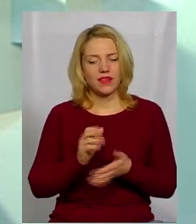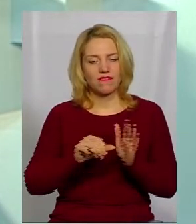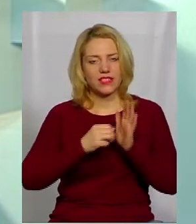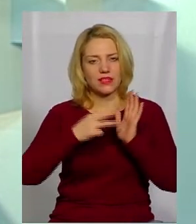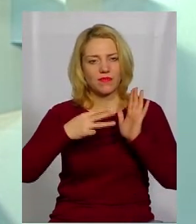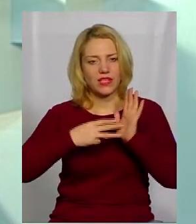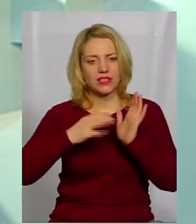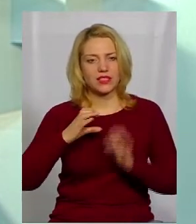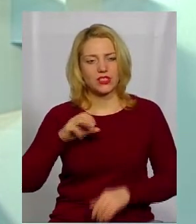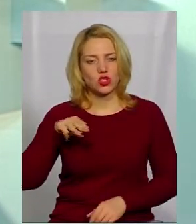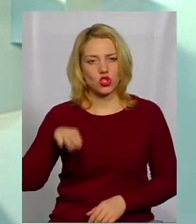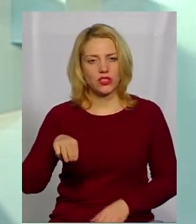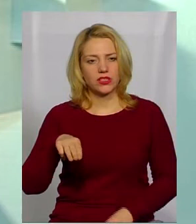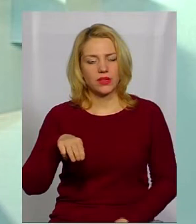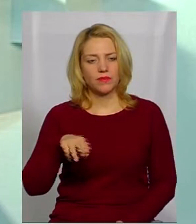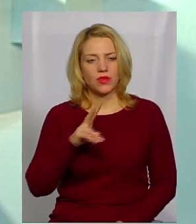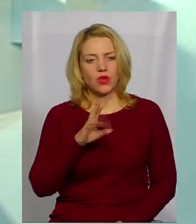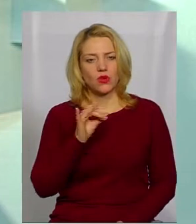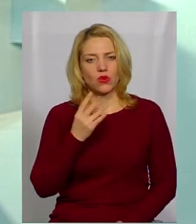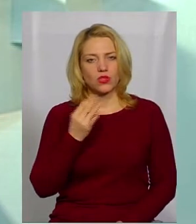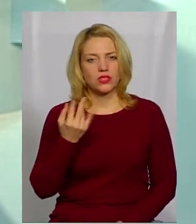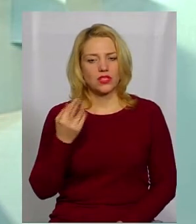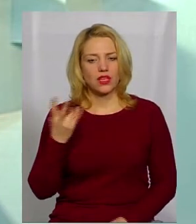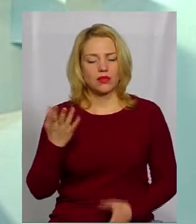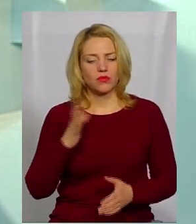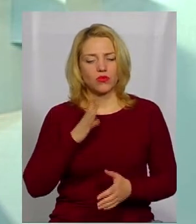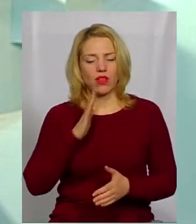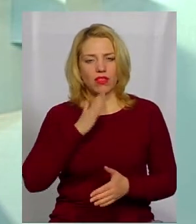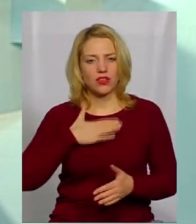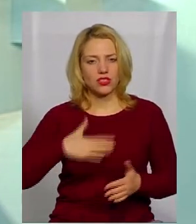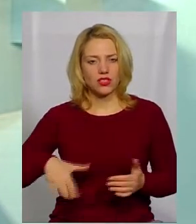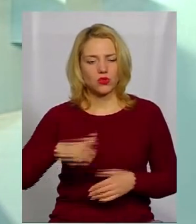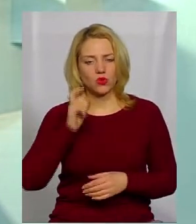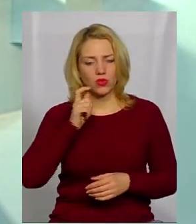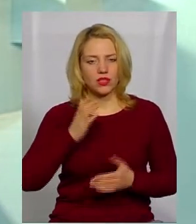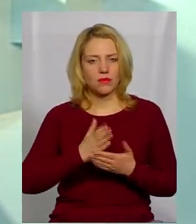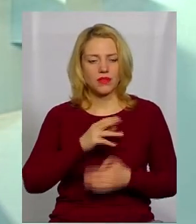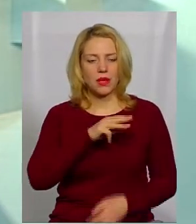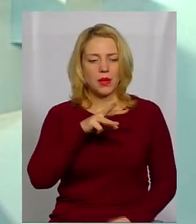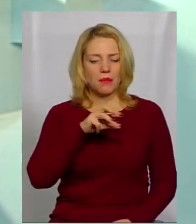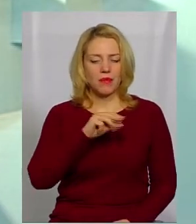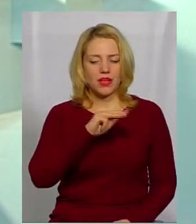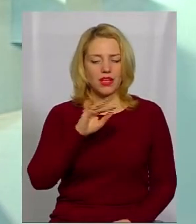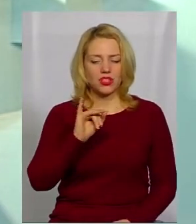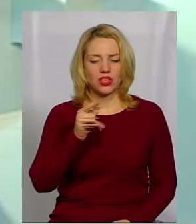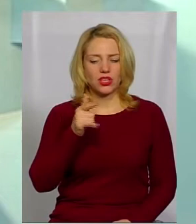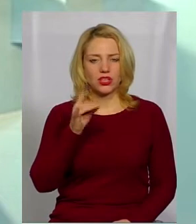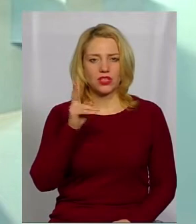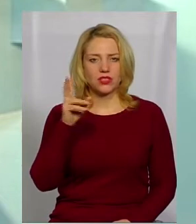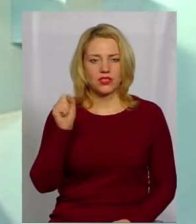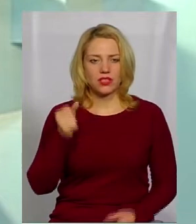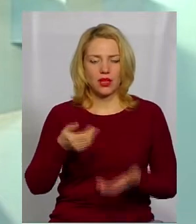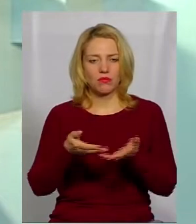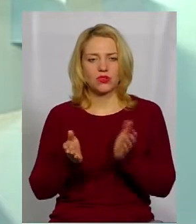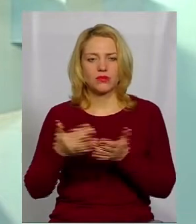століття в Корці, яка була у нас на території України. Там є і міжигірська порцеляна. Ми збираємо